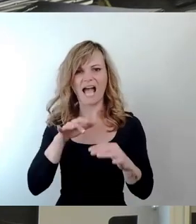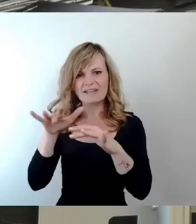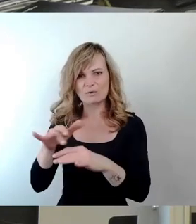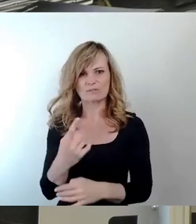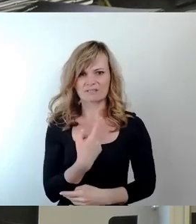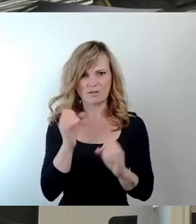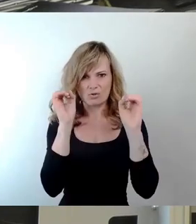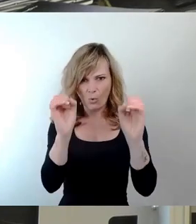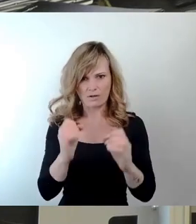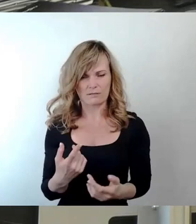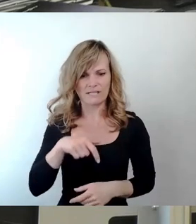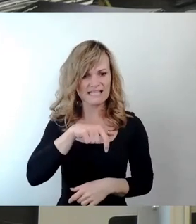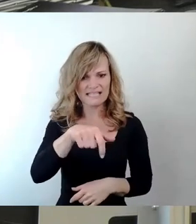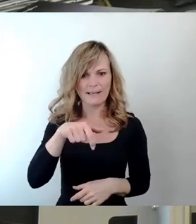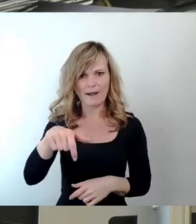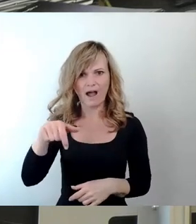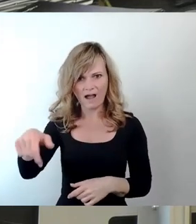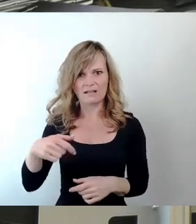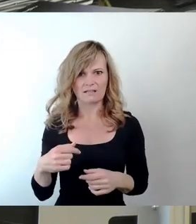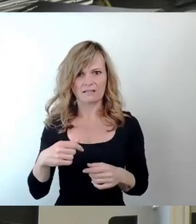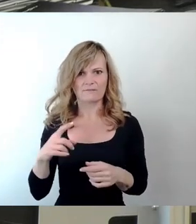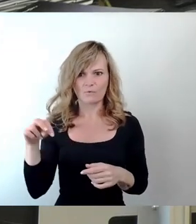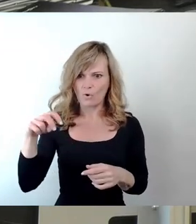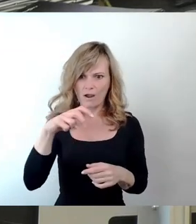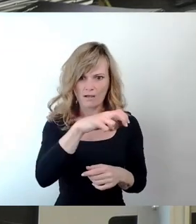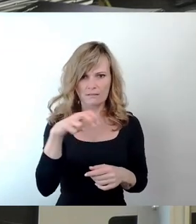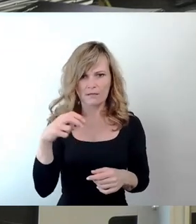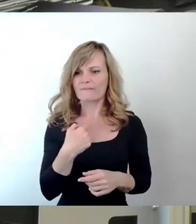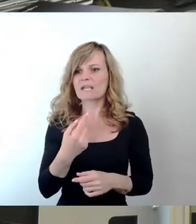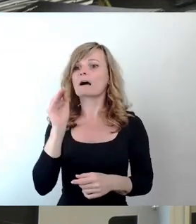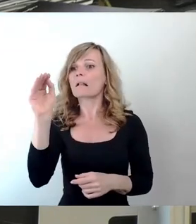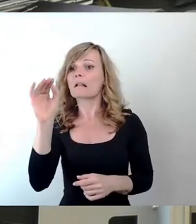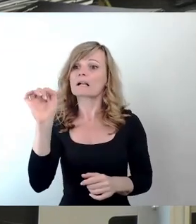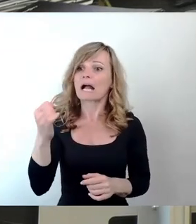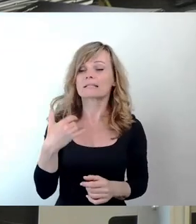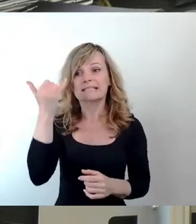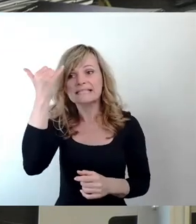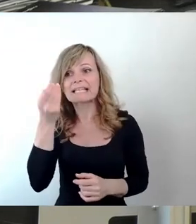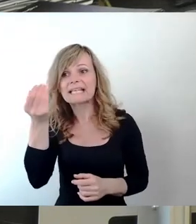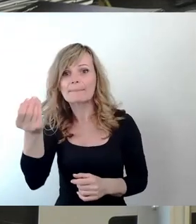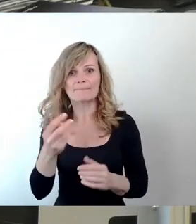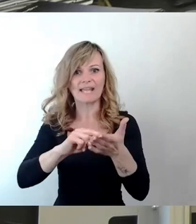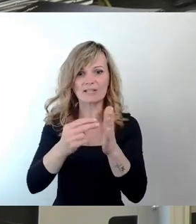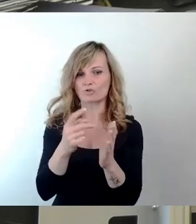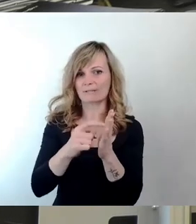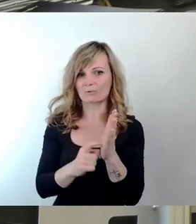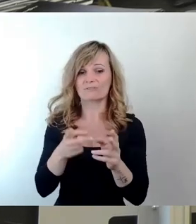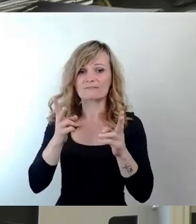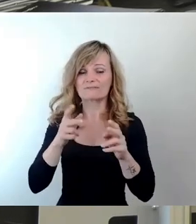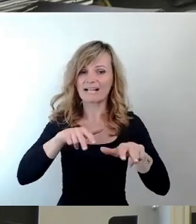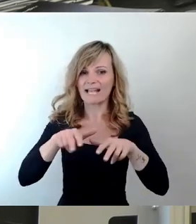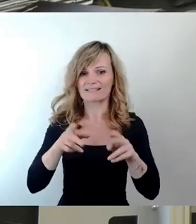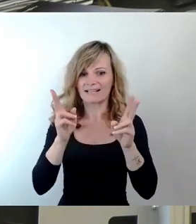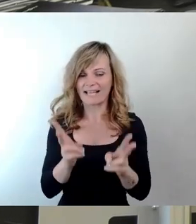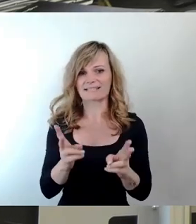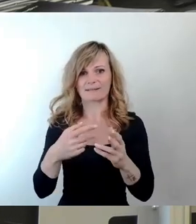Wo ein Zebrastreifen eingerichtet wird, das können wir anregen. Wenn aber die Bedingungen, die technischen Bedingungen, die verkehrsrechtlichen Bedingungen dazu nicht stimmen, dann haben wir